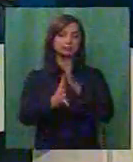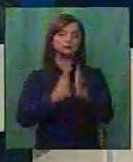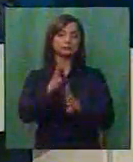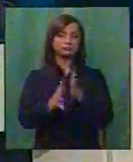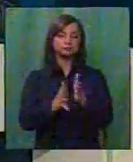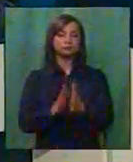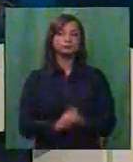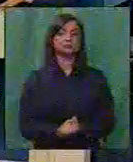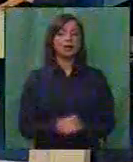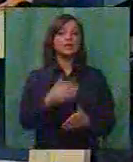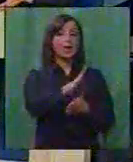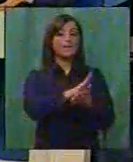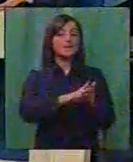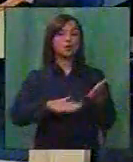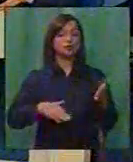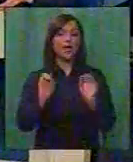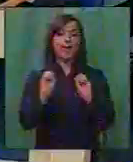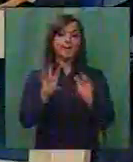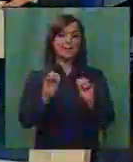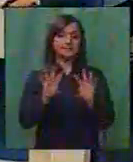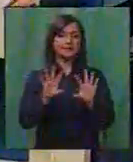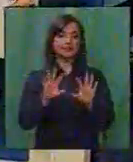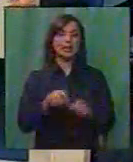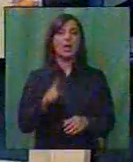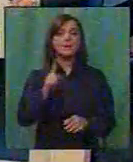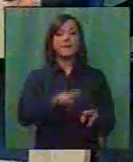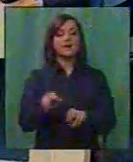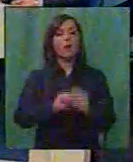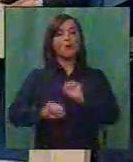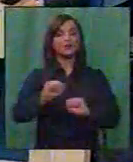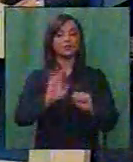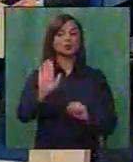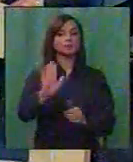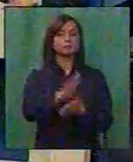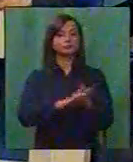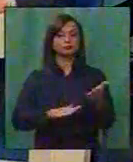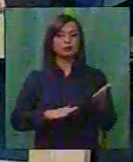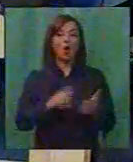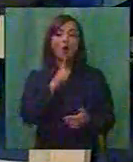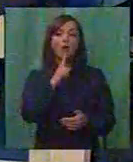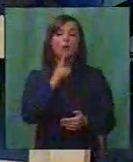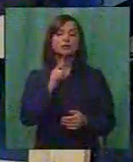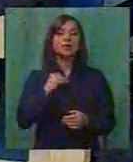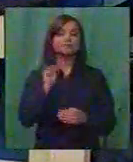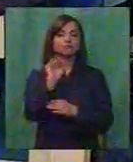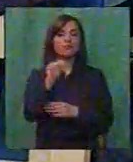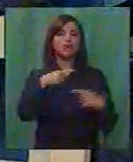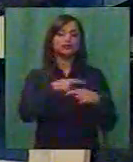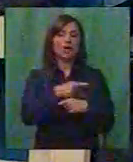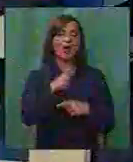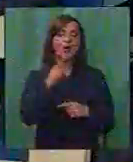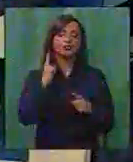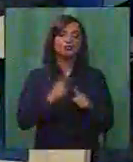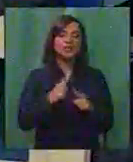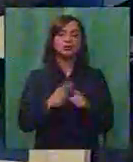преведувач. Да започнеме емисијата Преобранителе со вас. Кој се поплаките кои